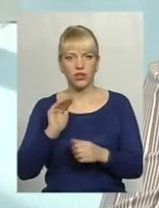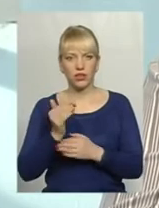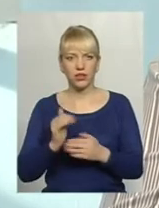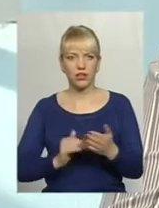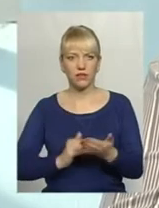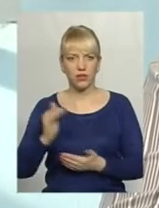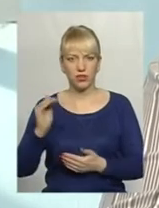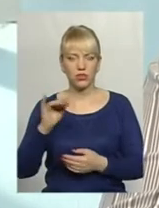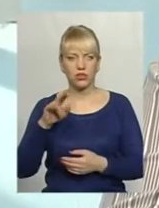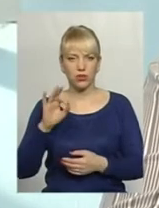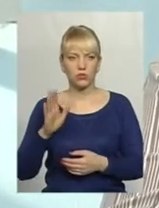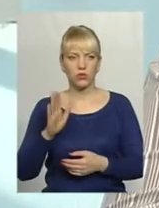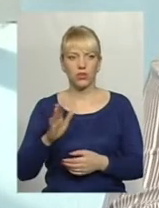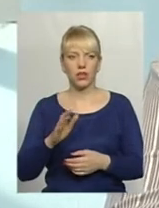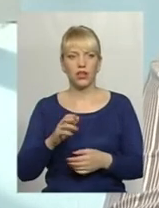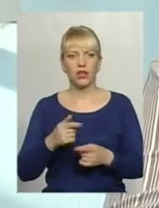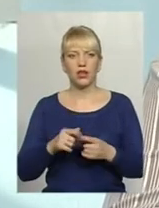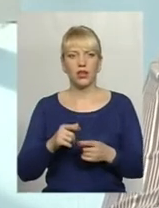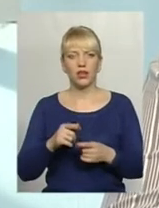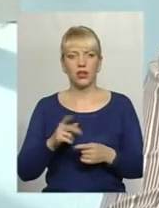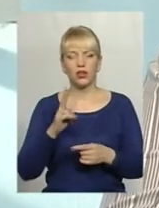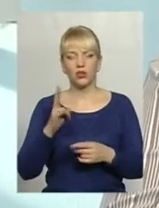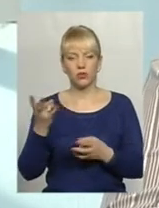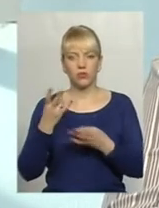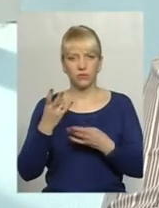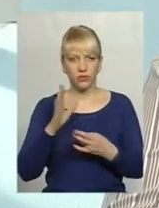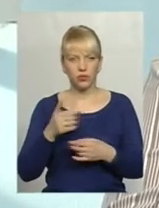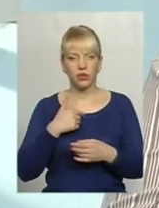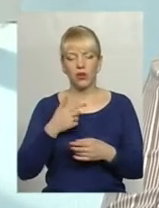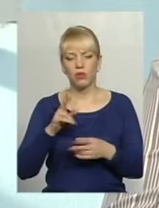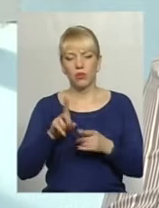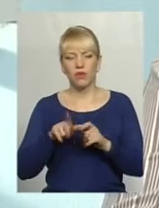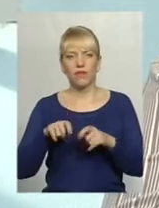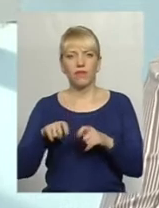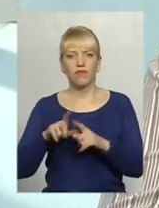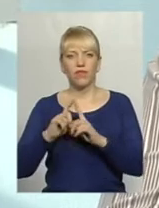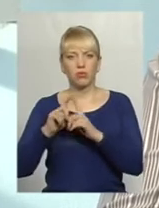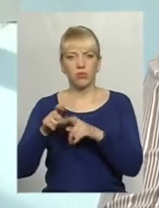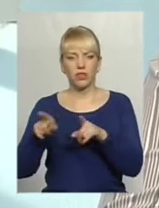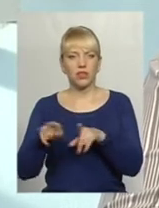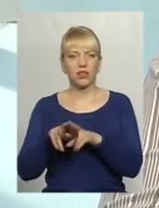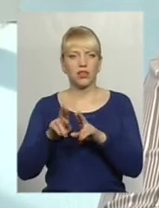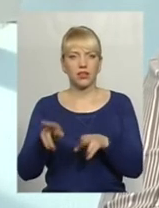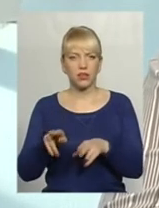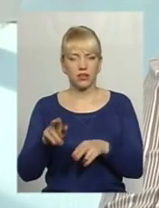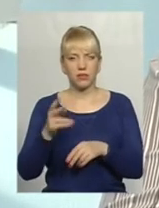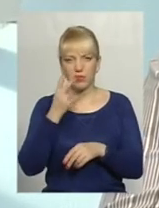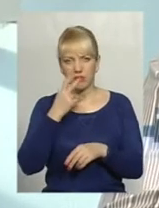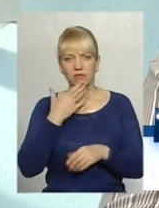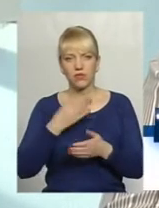віддавати кривдникам або своїм оточнюючим те, що вона бачила у своєму житті. І, відповідно,